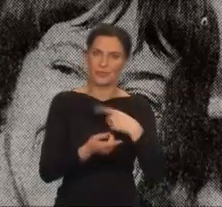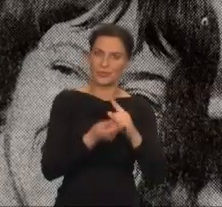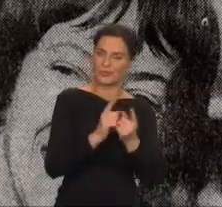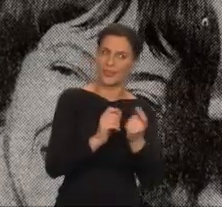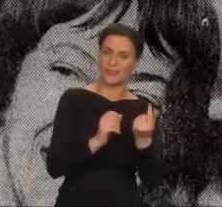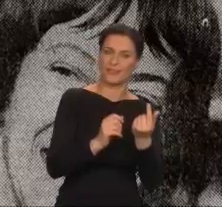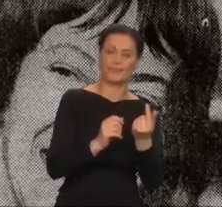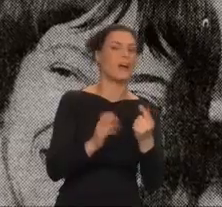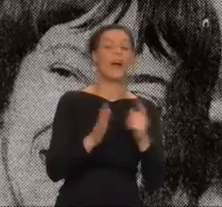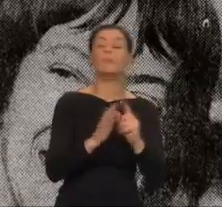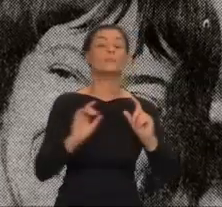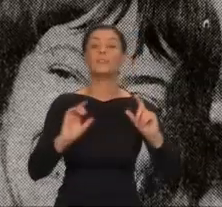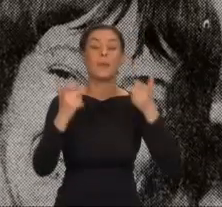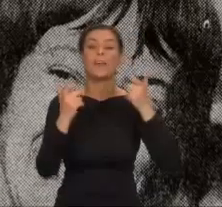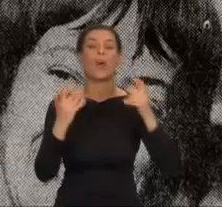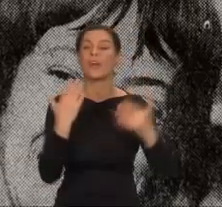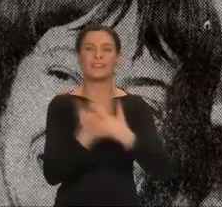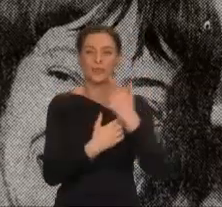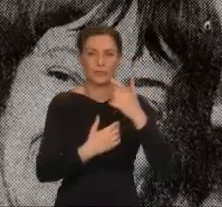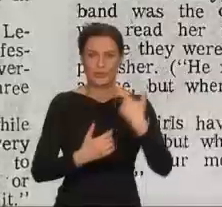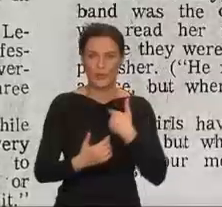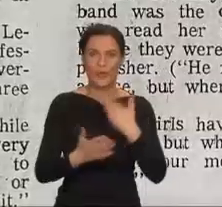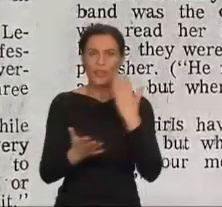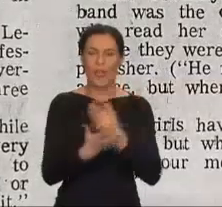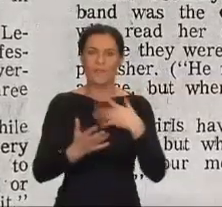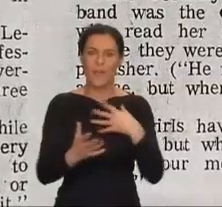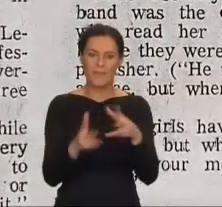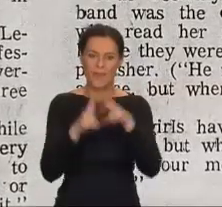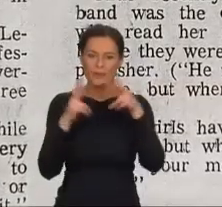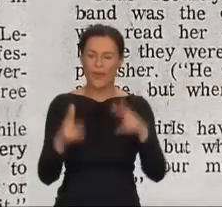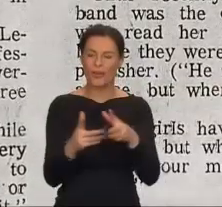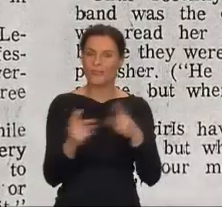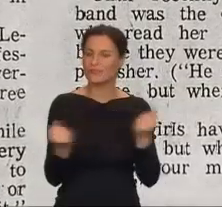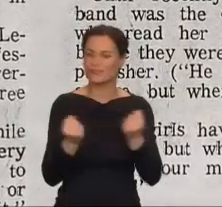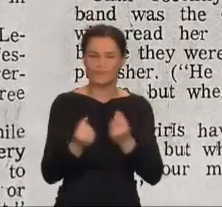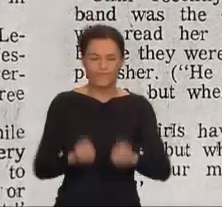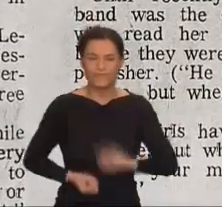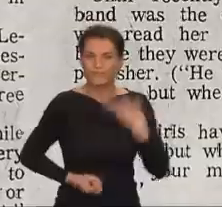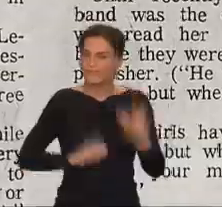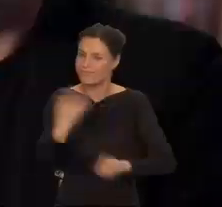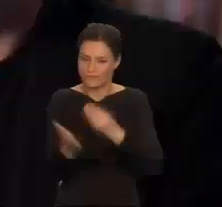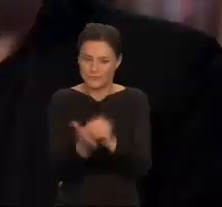Przypadek zrodził, że złapałam wiatr w żagle w momencie bardzo ciekawym dla science fiction.